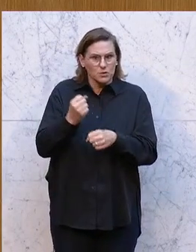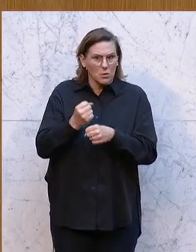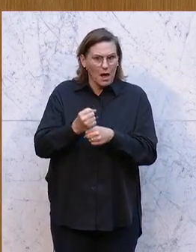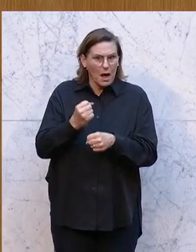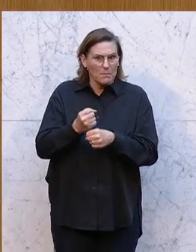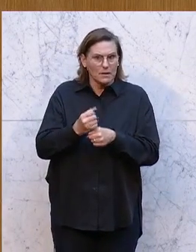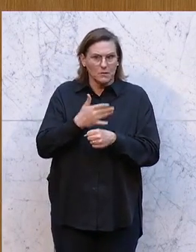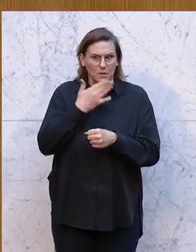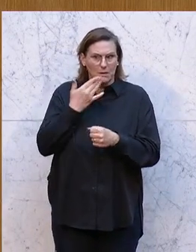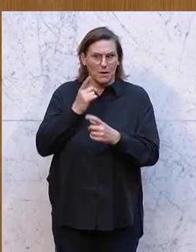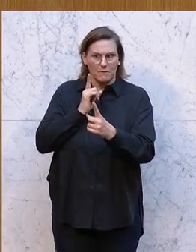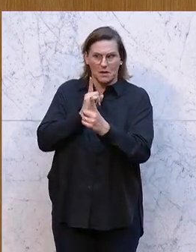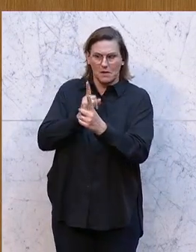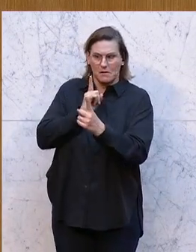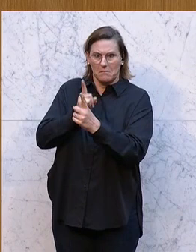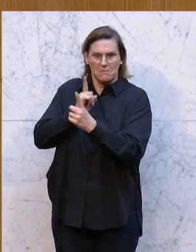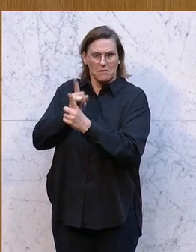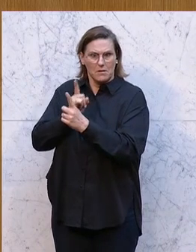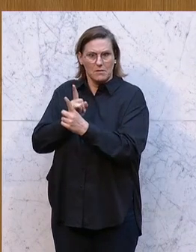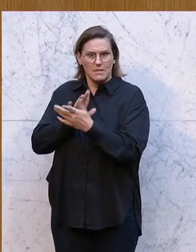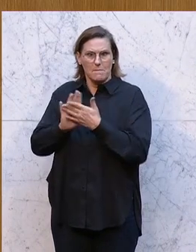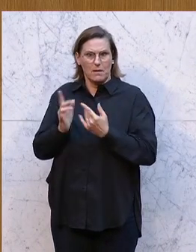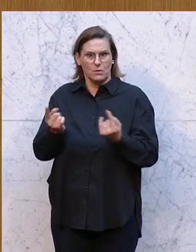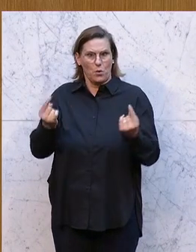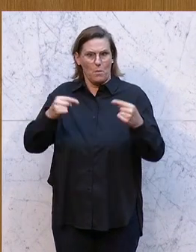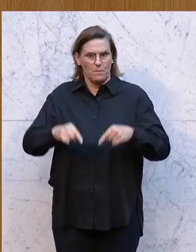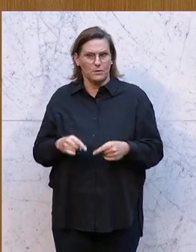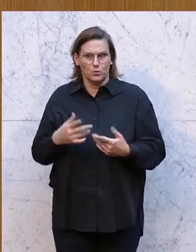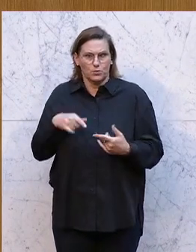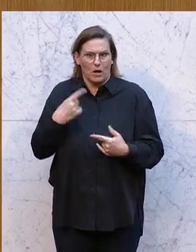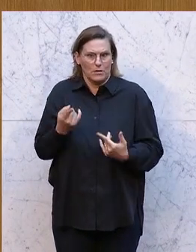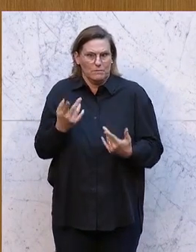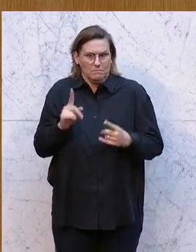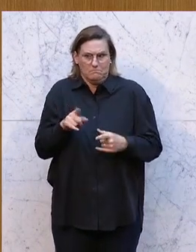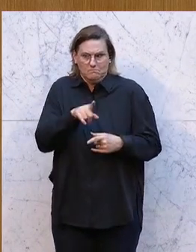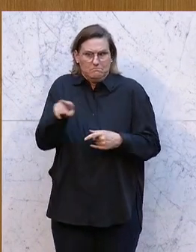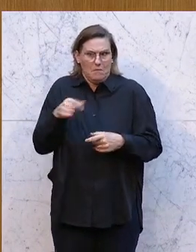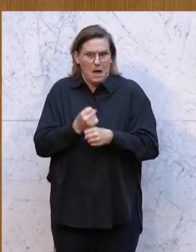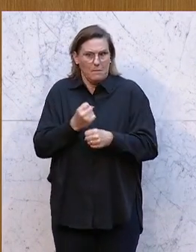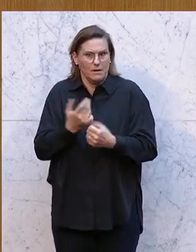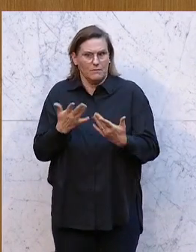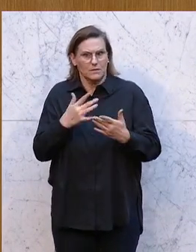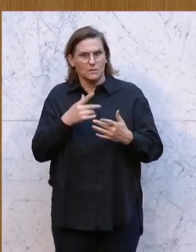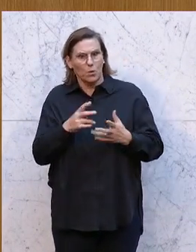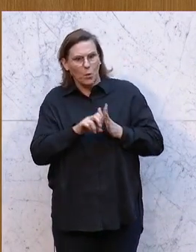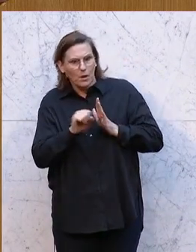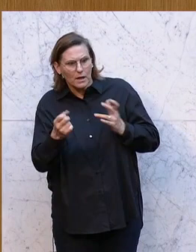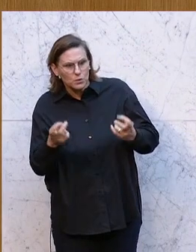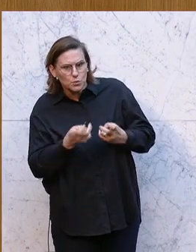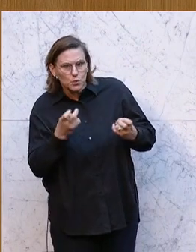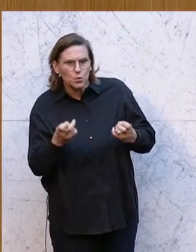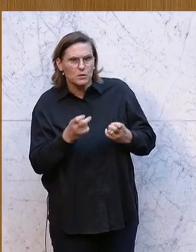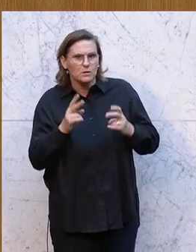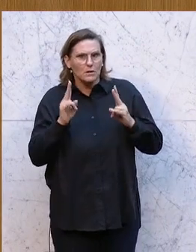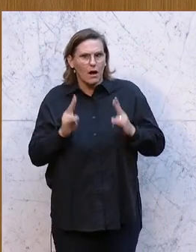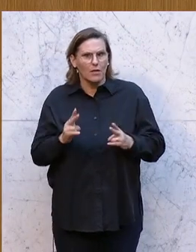wenn es keine persönliche Betreuung mehr gibt. Weil dann kann ich ja überhaupt nur mehr online suchen, dann kann ich das AMS